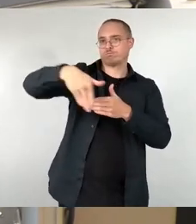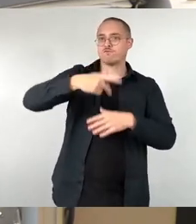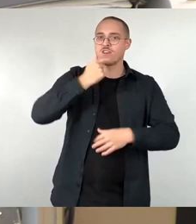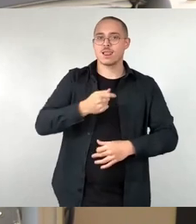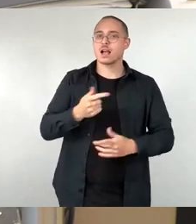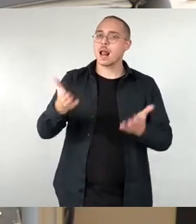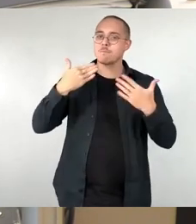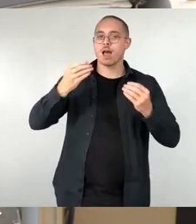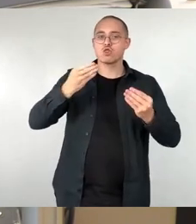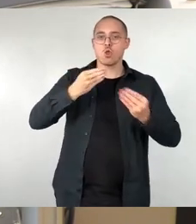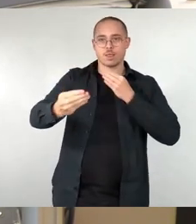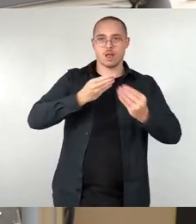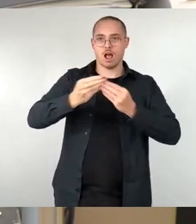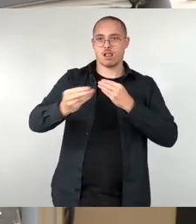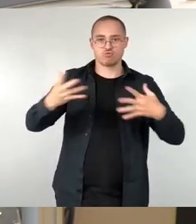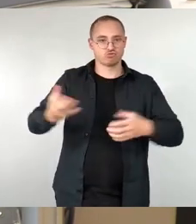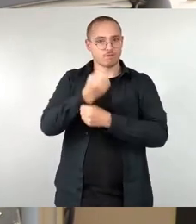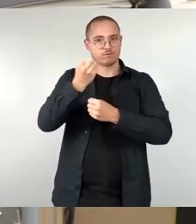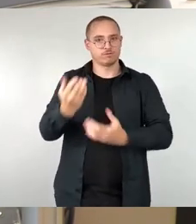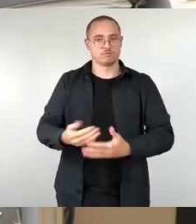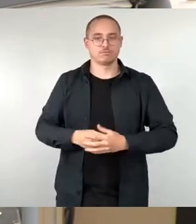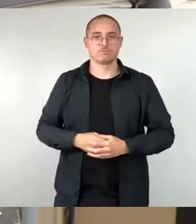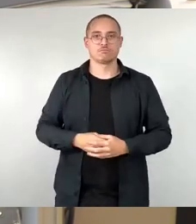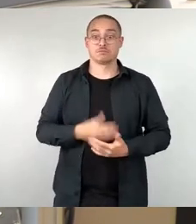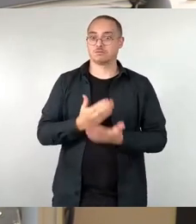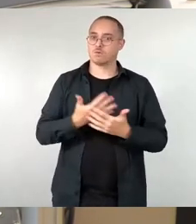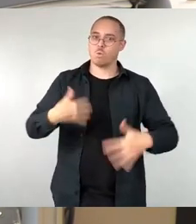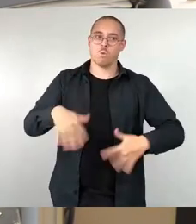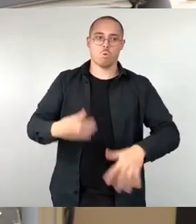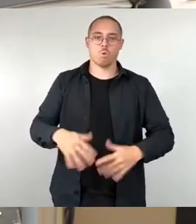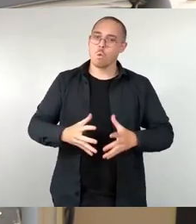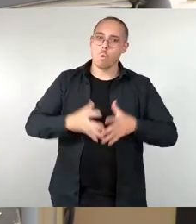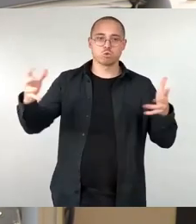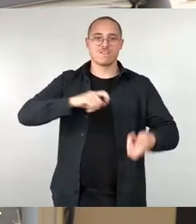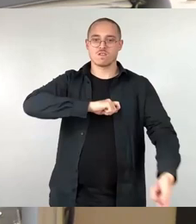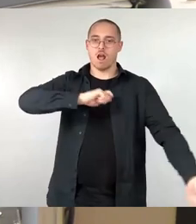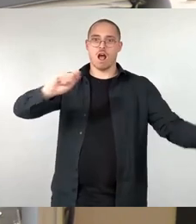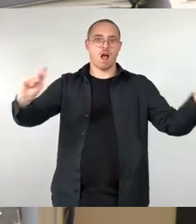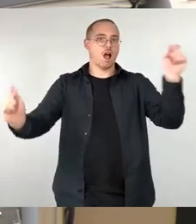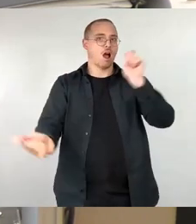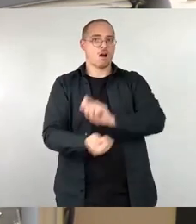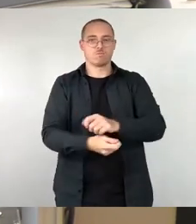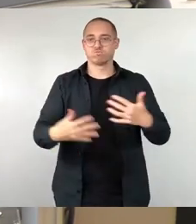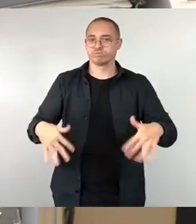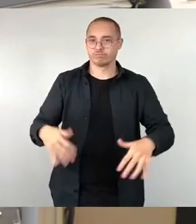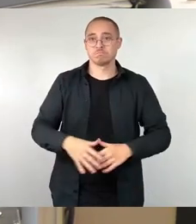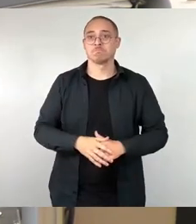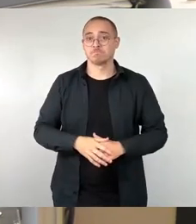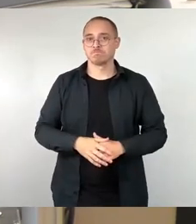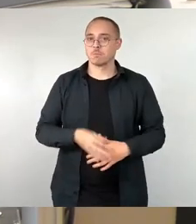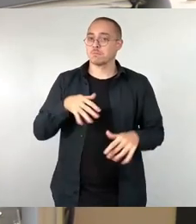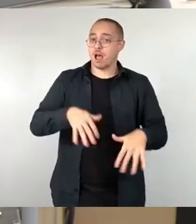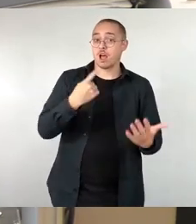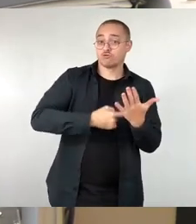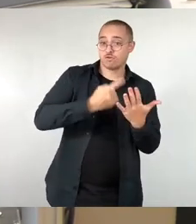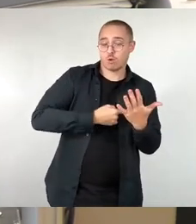größten Transformationsprozesse der letzten Jahrzehnte. Es gilt, Herausforderungen zu bewältigen, aber auch Chancen zu nutzen,